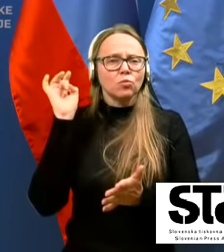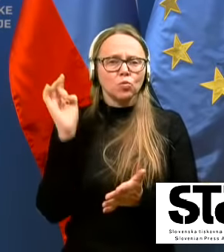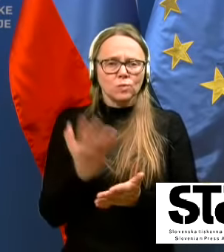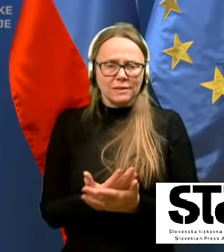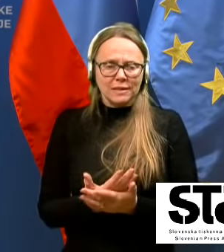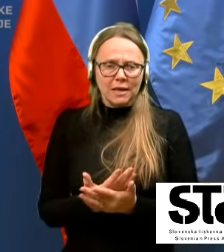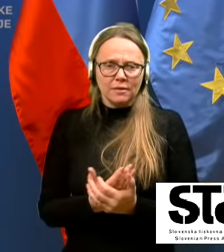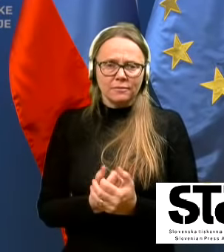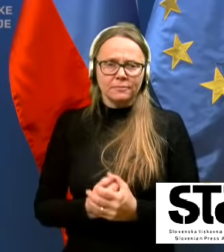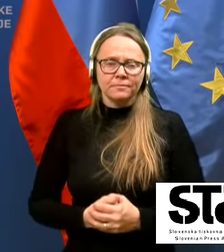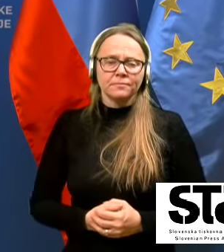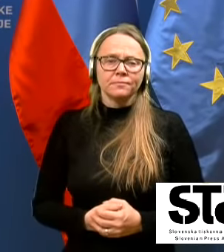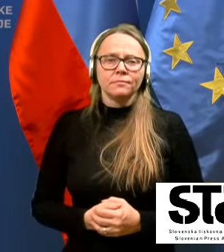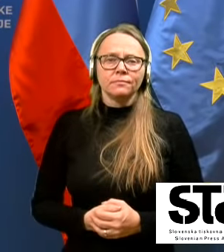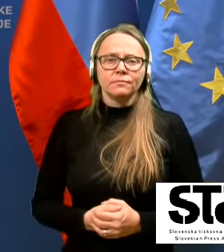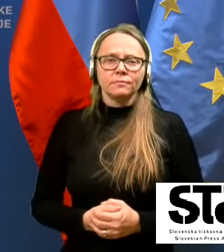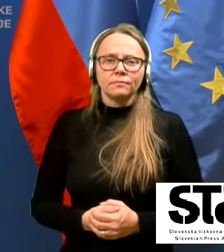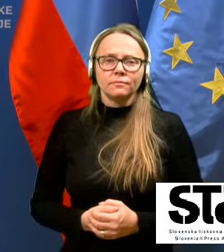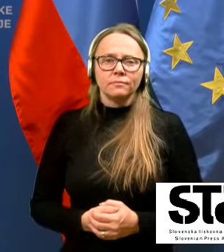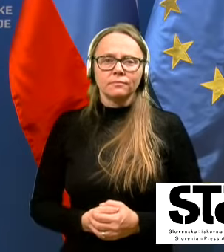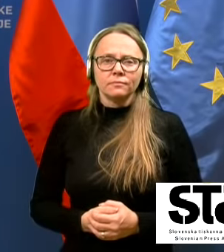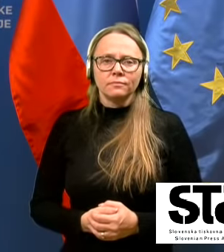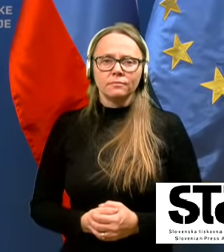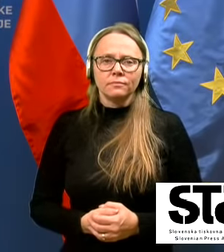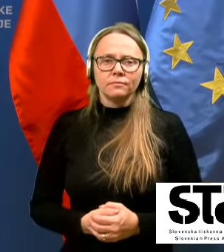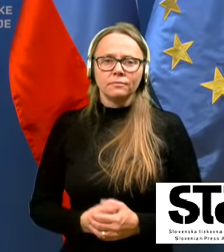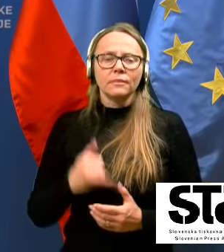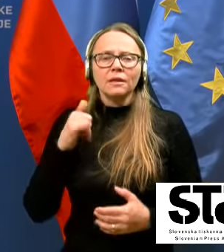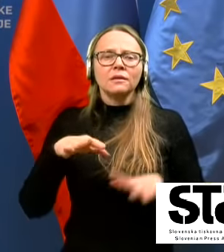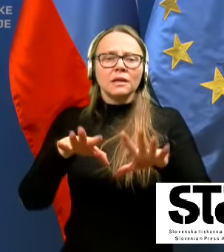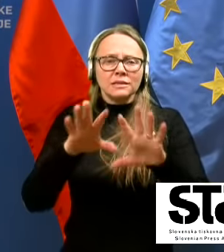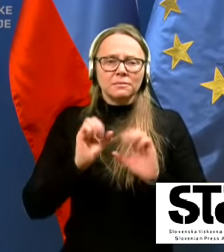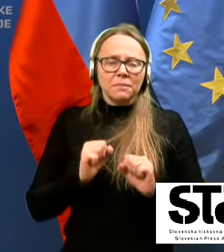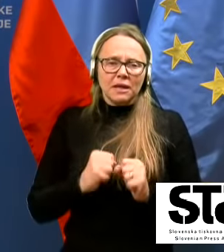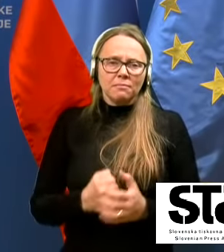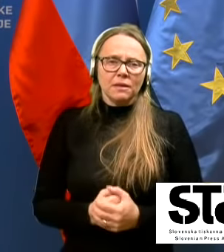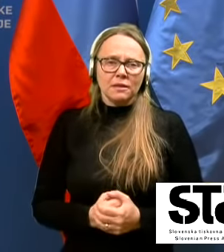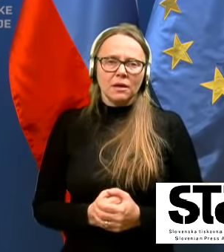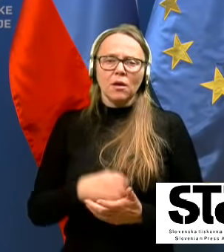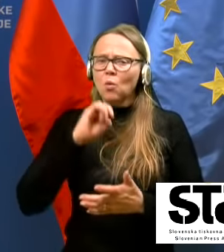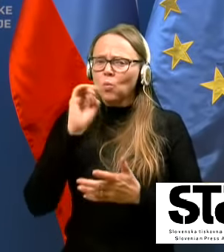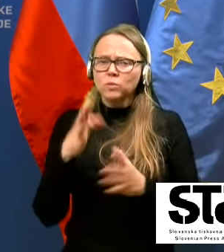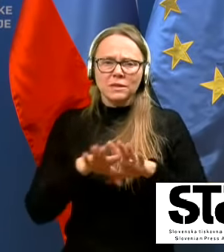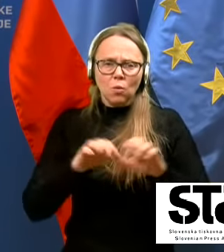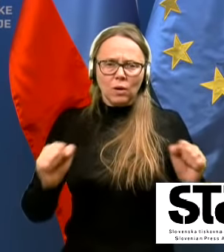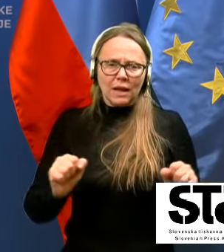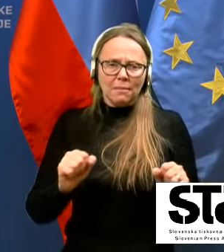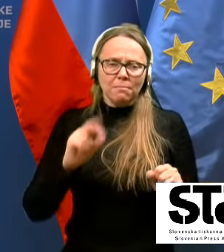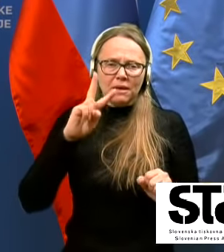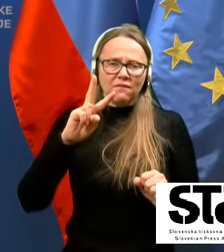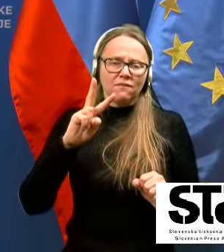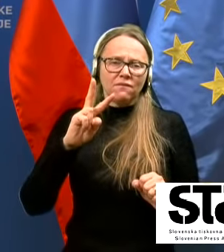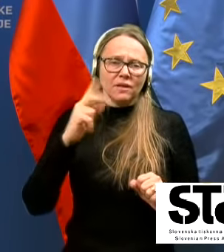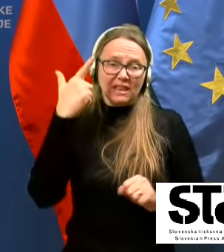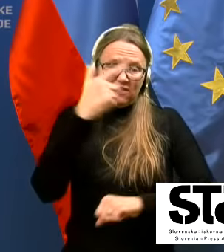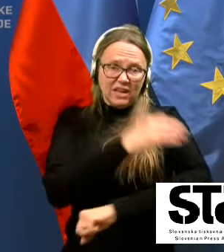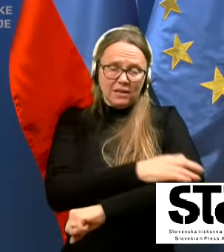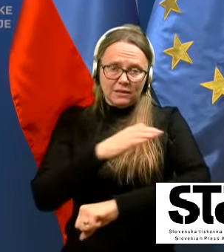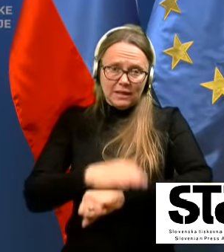spremete vse te ukrepe v naslednjih dveh tednih,